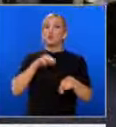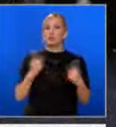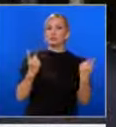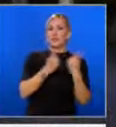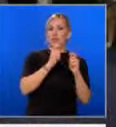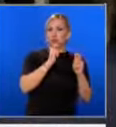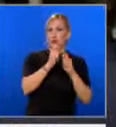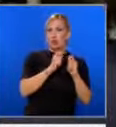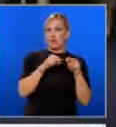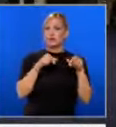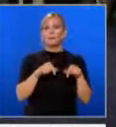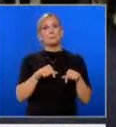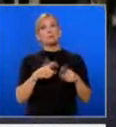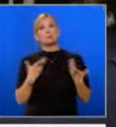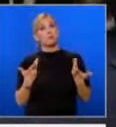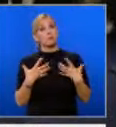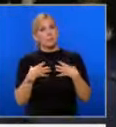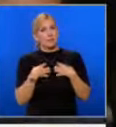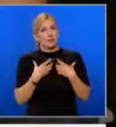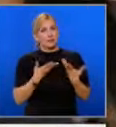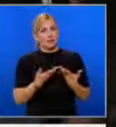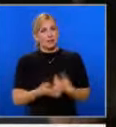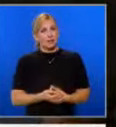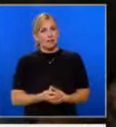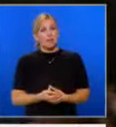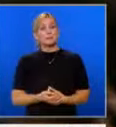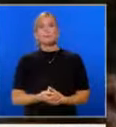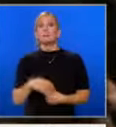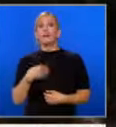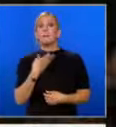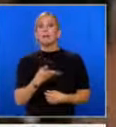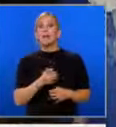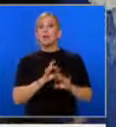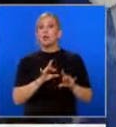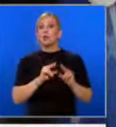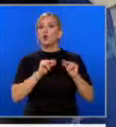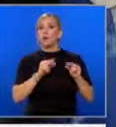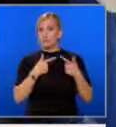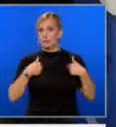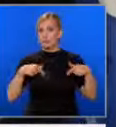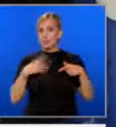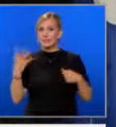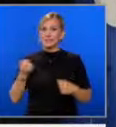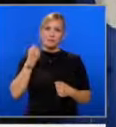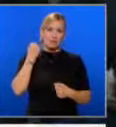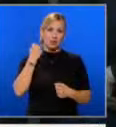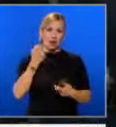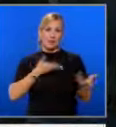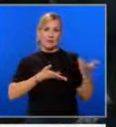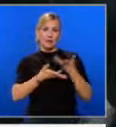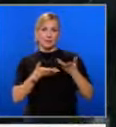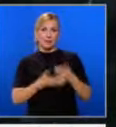разчетен, че той се притеснява от изявата си. Пред Fox News обаче Трамп заяви. Ние спечелихме дебата.